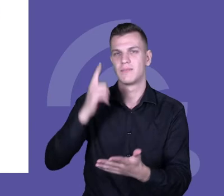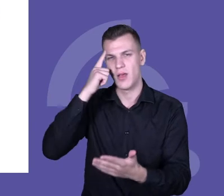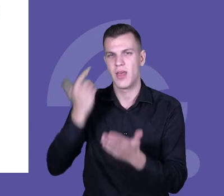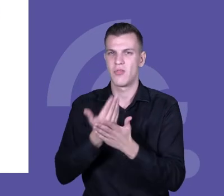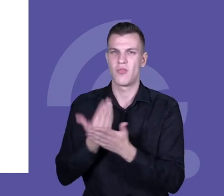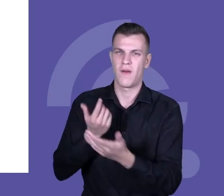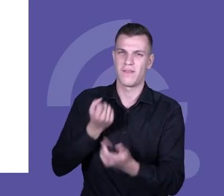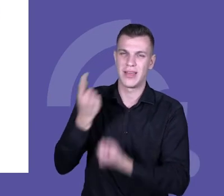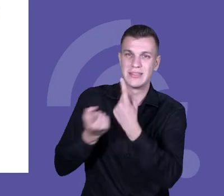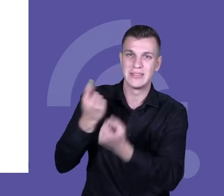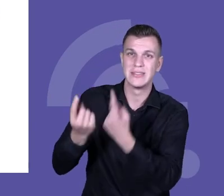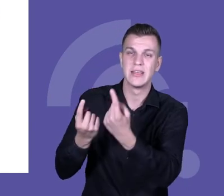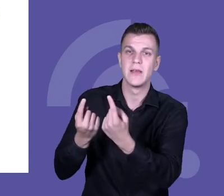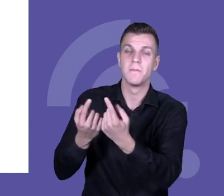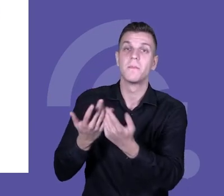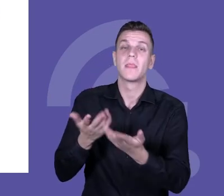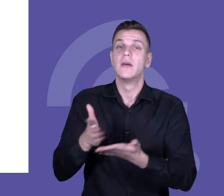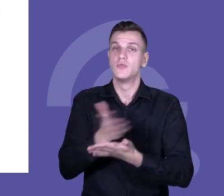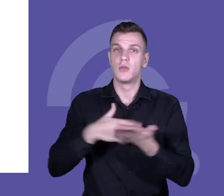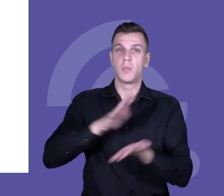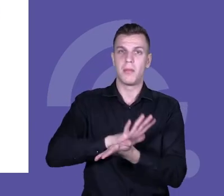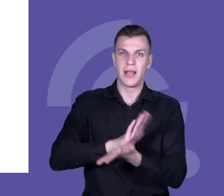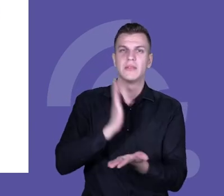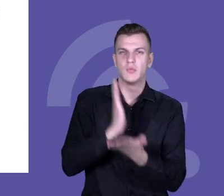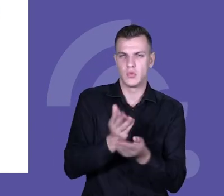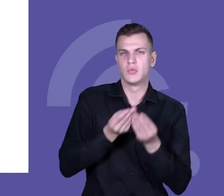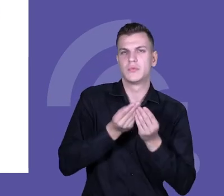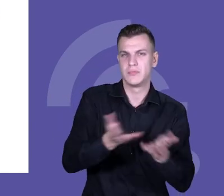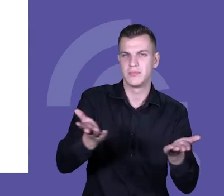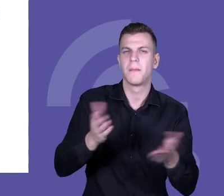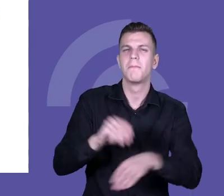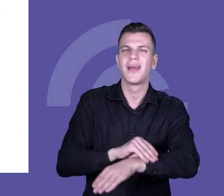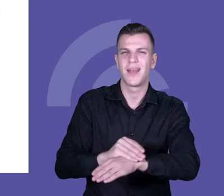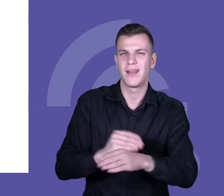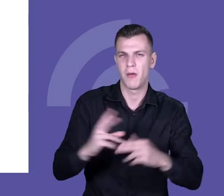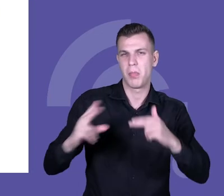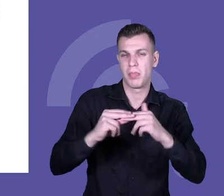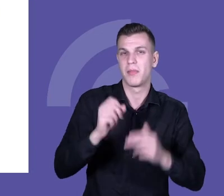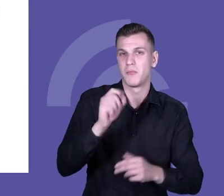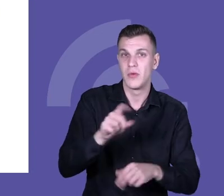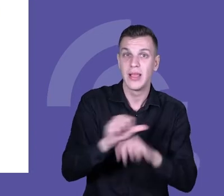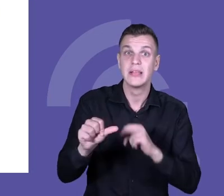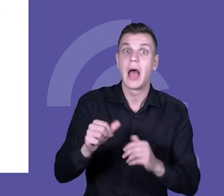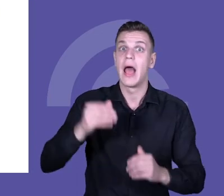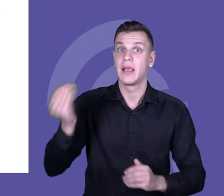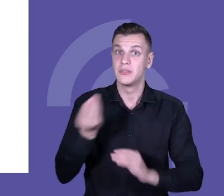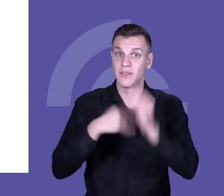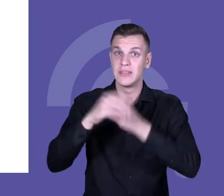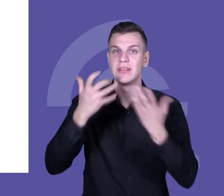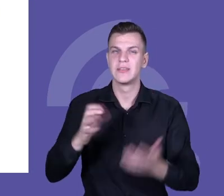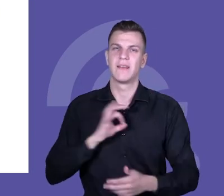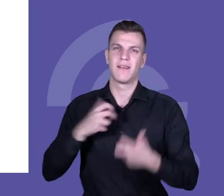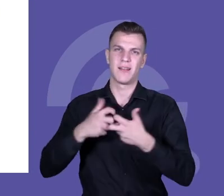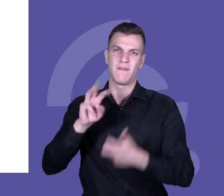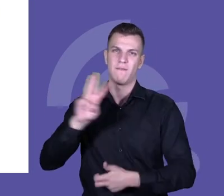Część tych publikacji dostaliście Państwo w materiałach, a resztę zapraszam na stronę internetową Szkoły dla Innowatorów. Tam jest